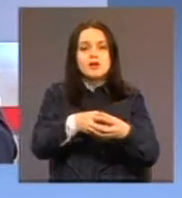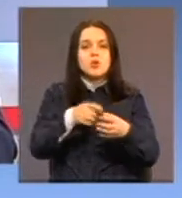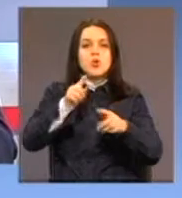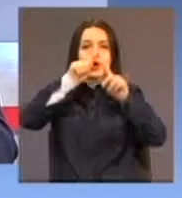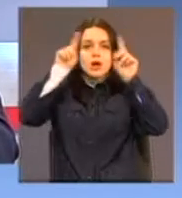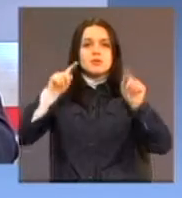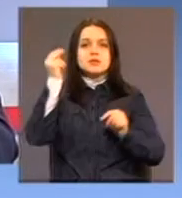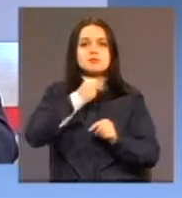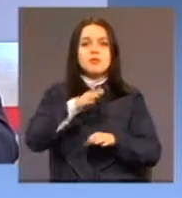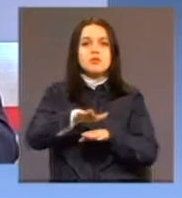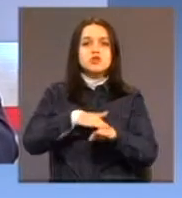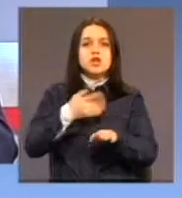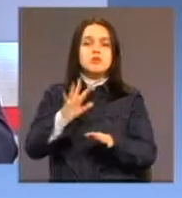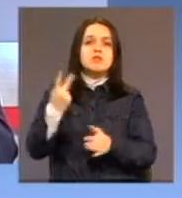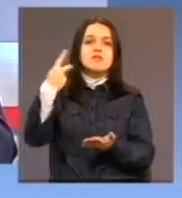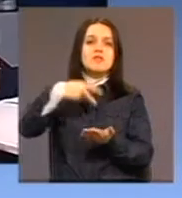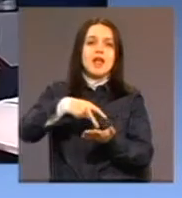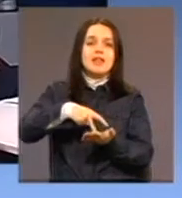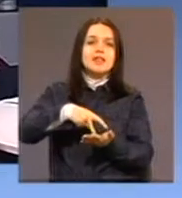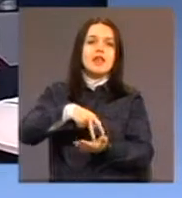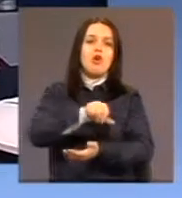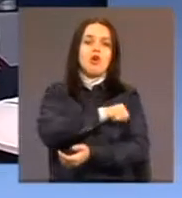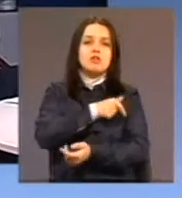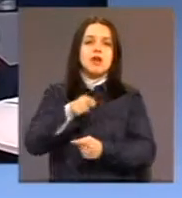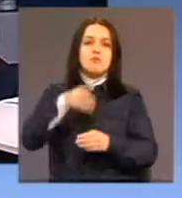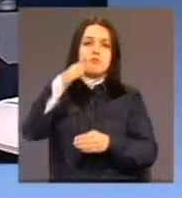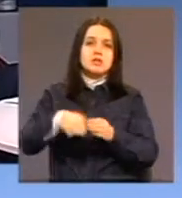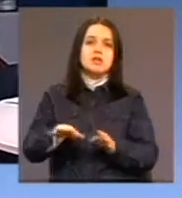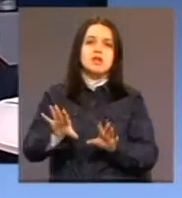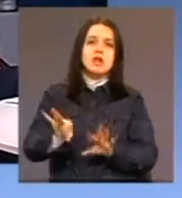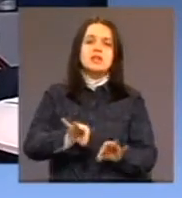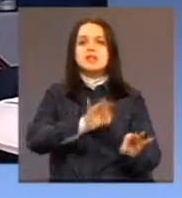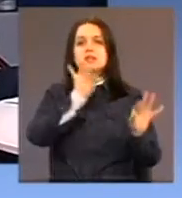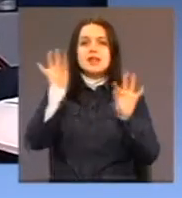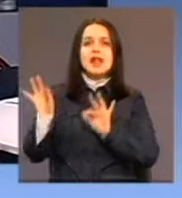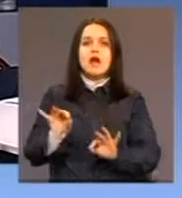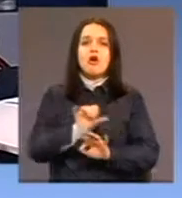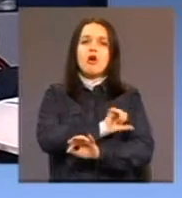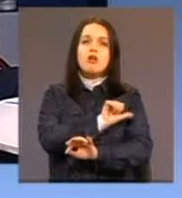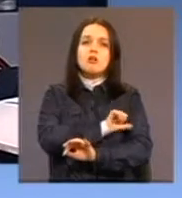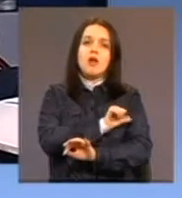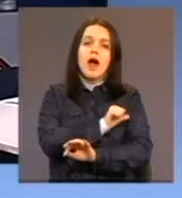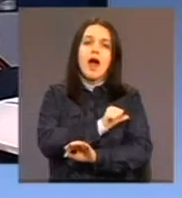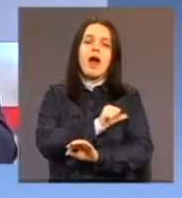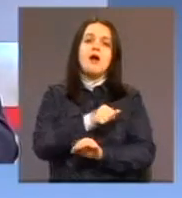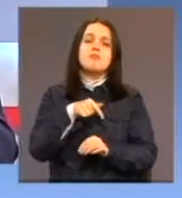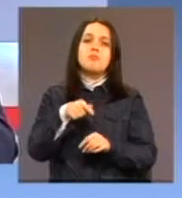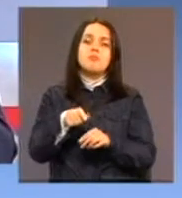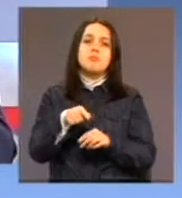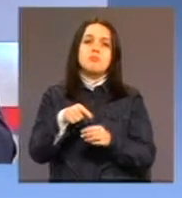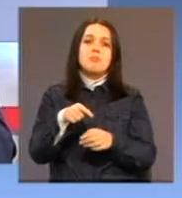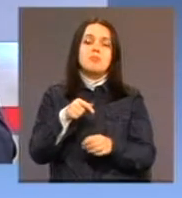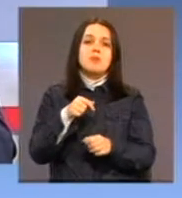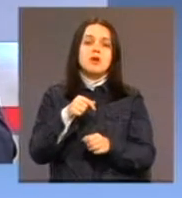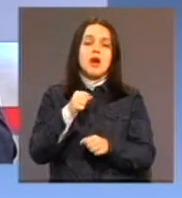početkom 2000. godine i u ovih zadnjih desetak godina urađeno je značajno, dakle urađeno je